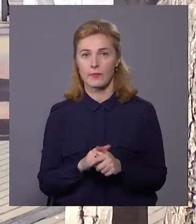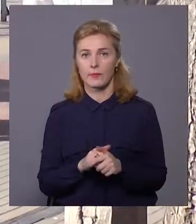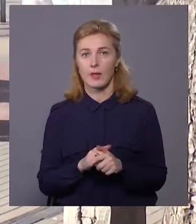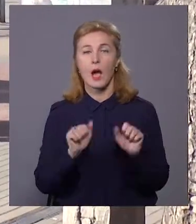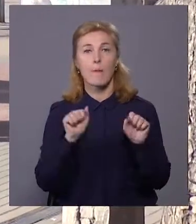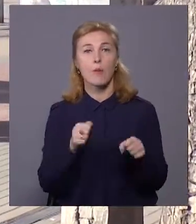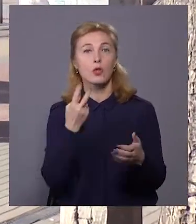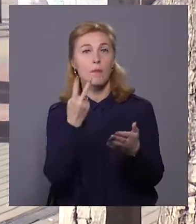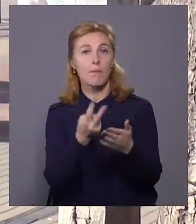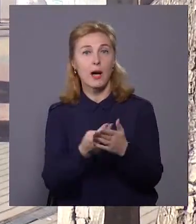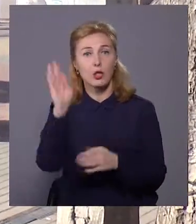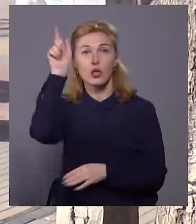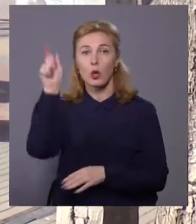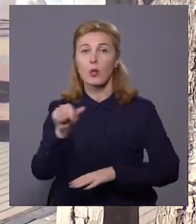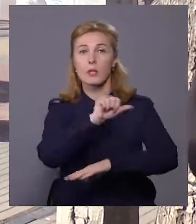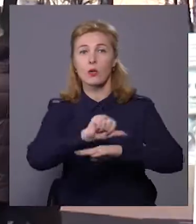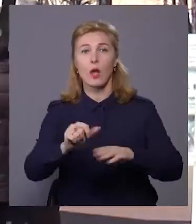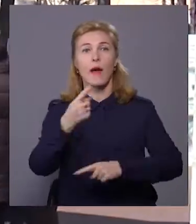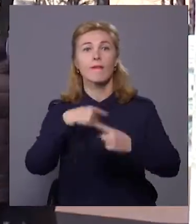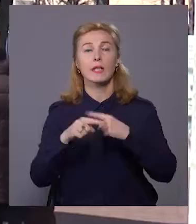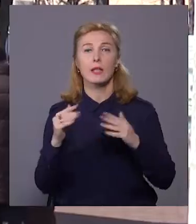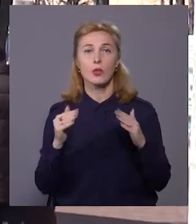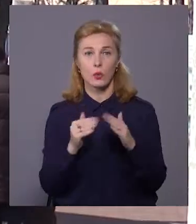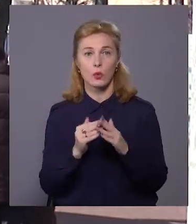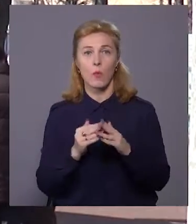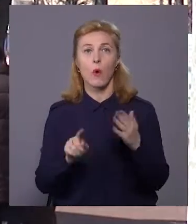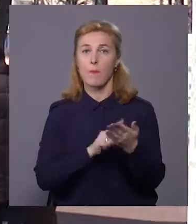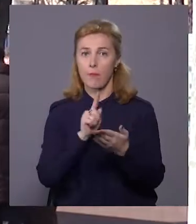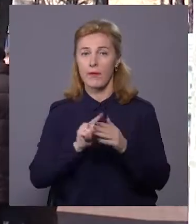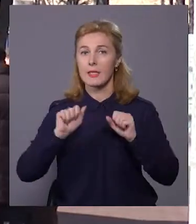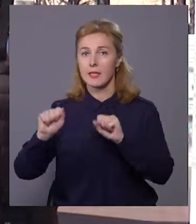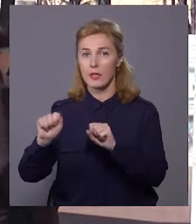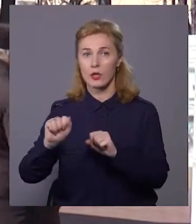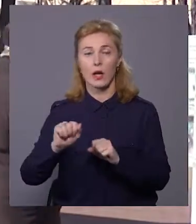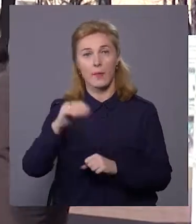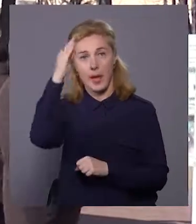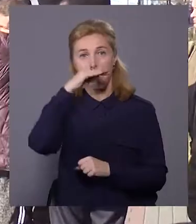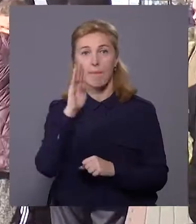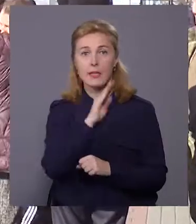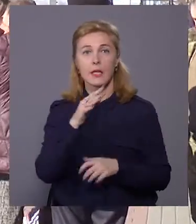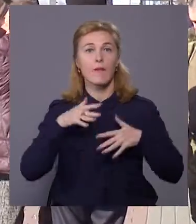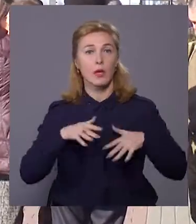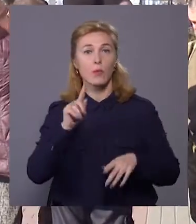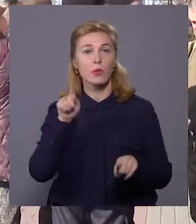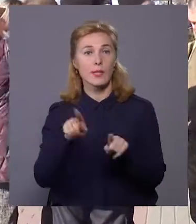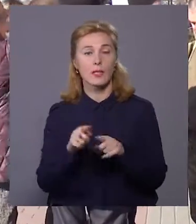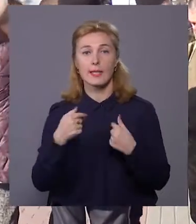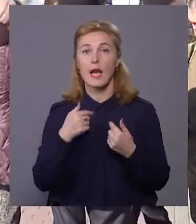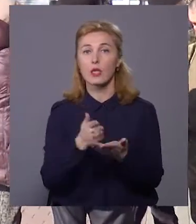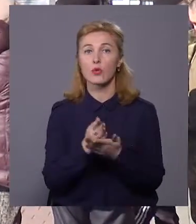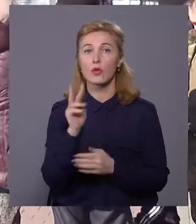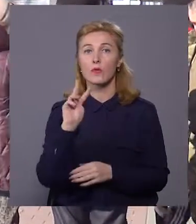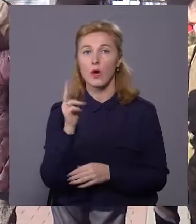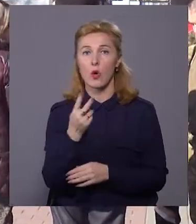Може бачать хлопці за кордоном, вертайтеся додому. Маємо що захищати. Батьки в Криму, сестри. Я відслужив два роки